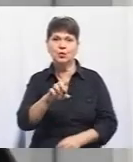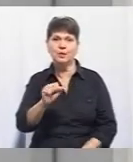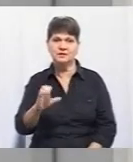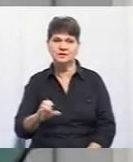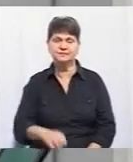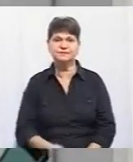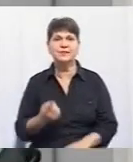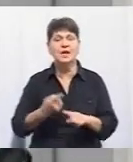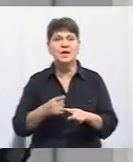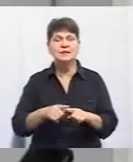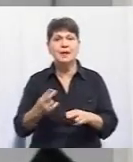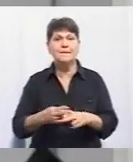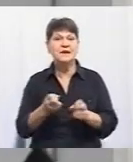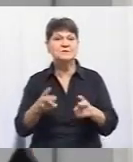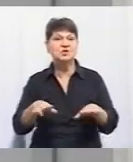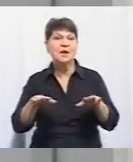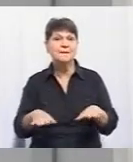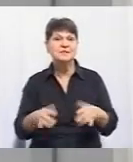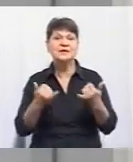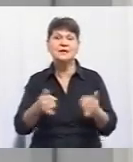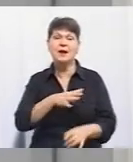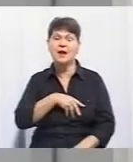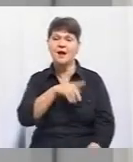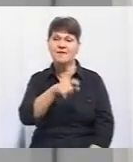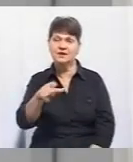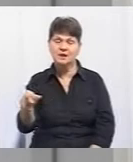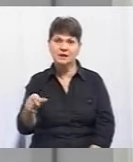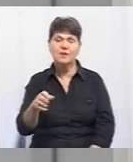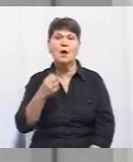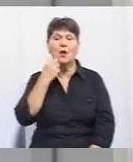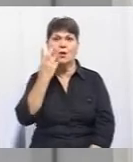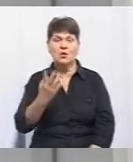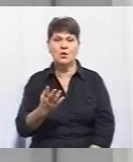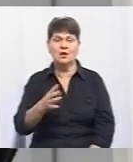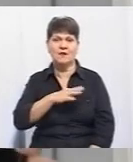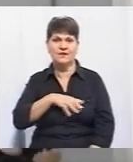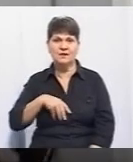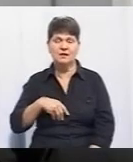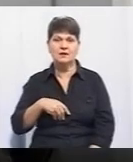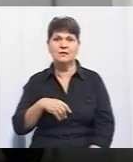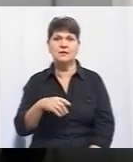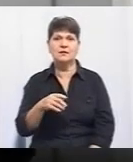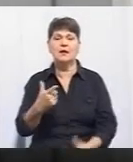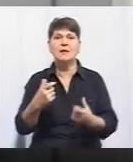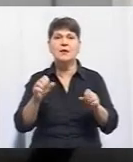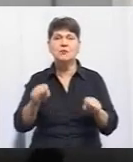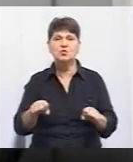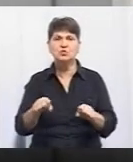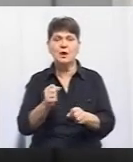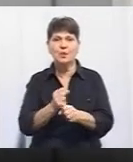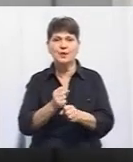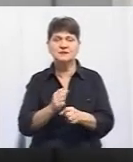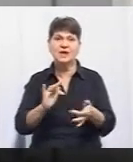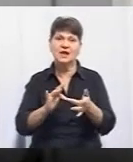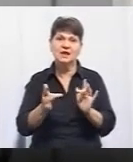Це безпечне місце для ветеранів, куди приходить ветеран і його індентифікують як ветерана. Є коворкінг, можна попрацювати зі швидкісним